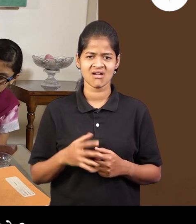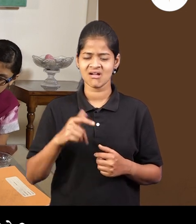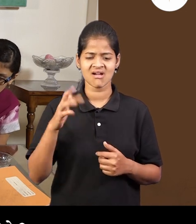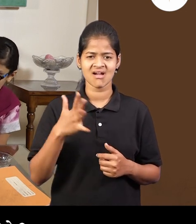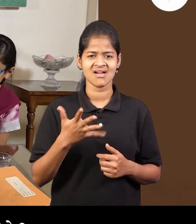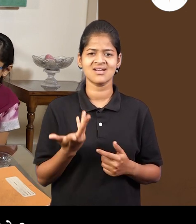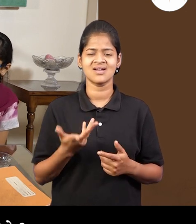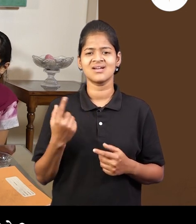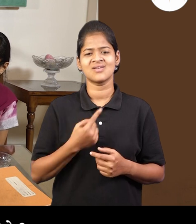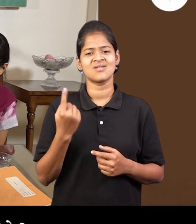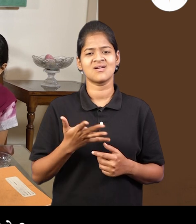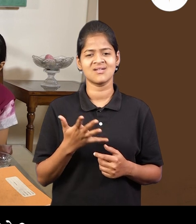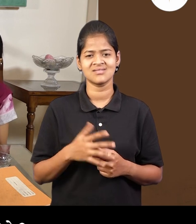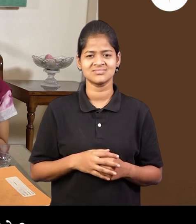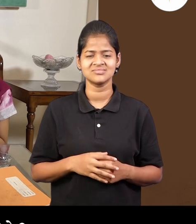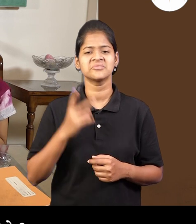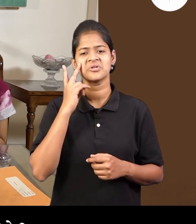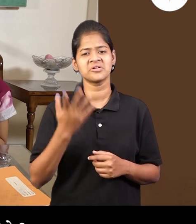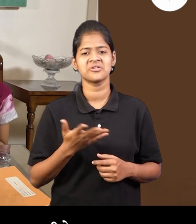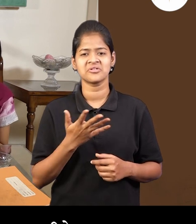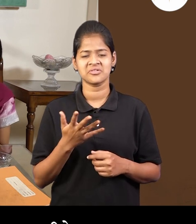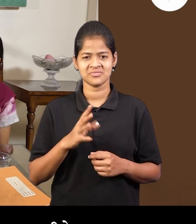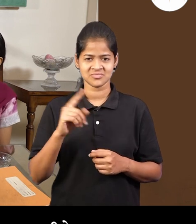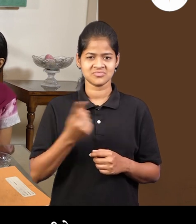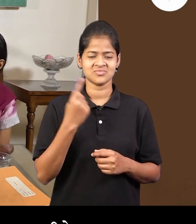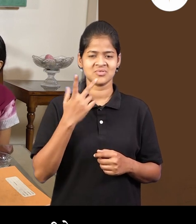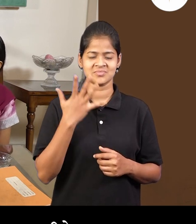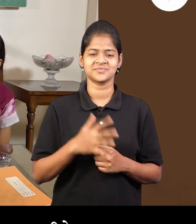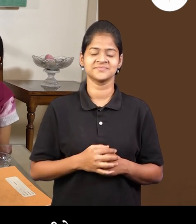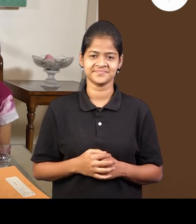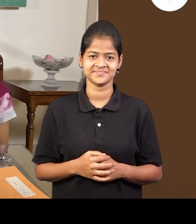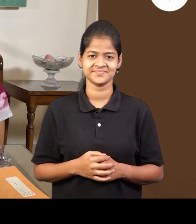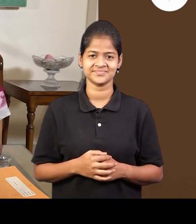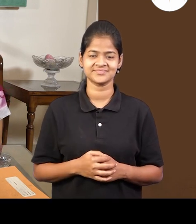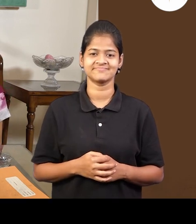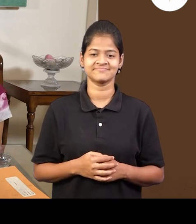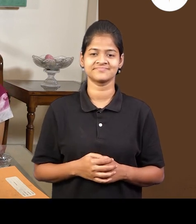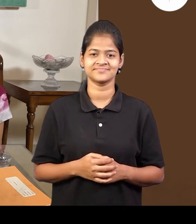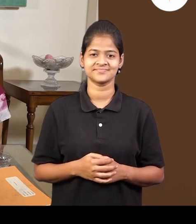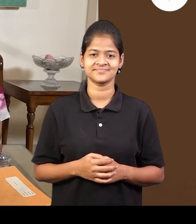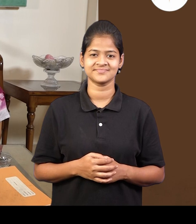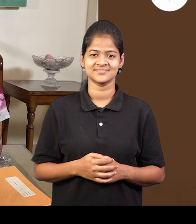अरे, फित सालत का नहीं है ए, इशन जरा बग नहीं का फिरत नहीं है बगू